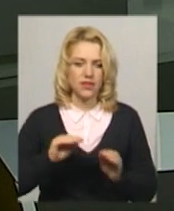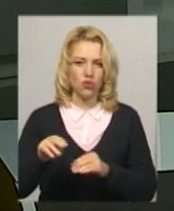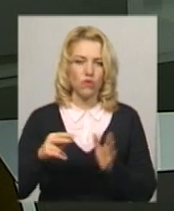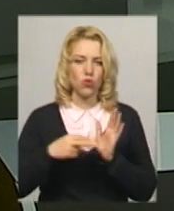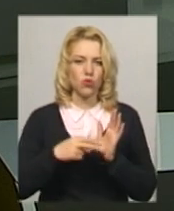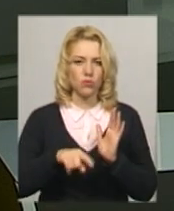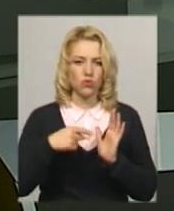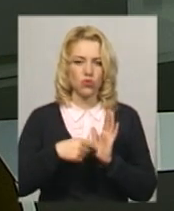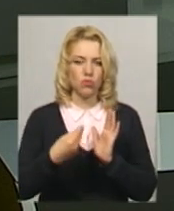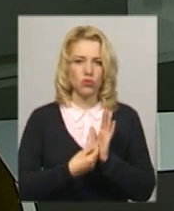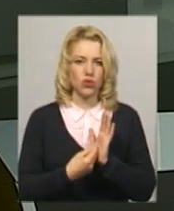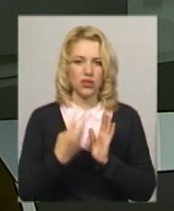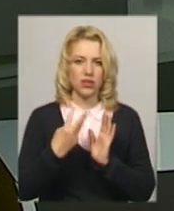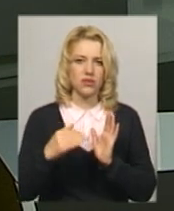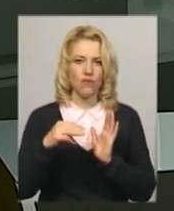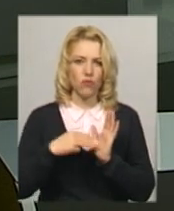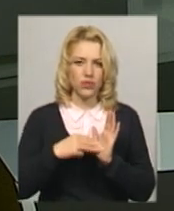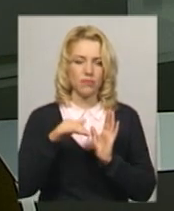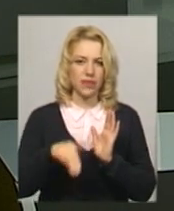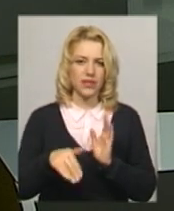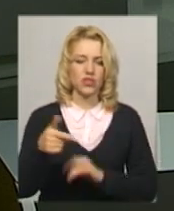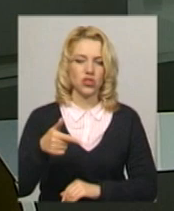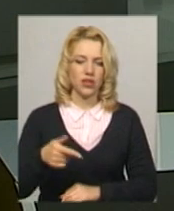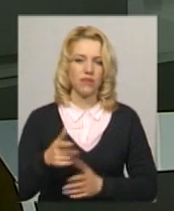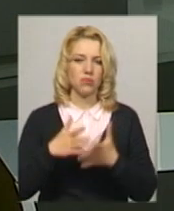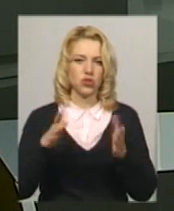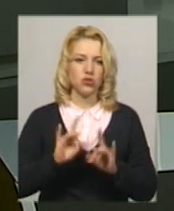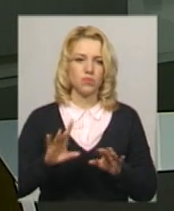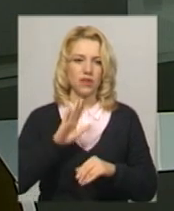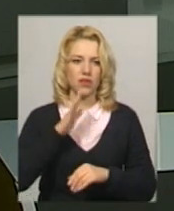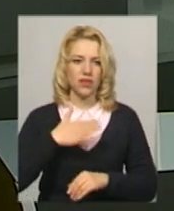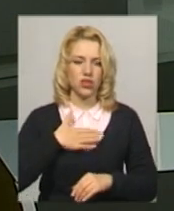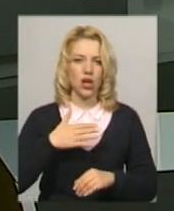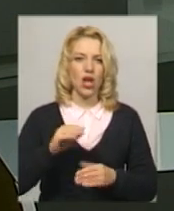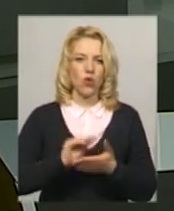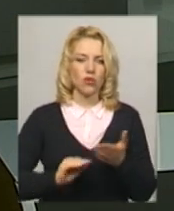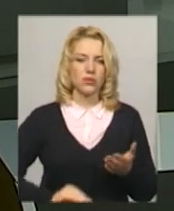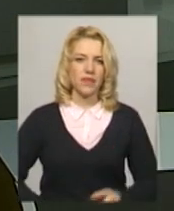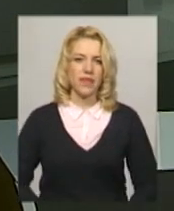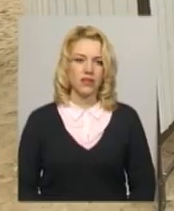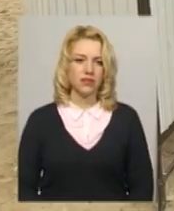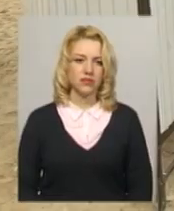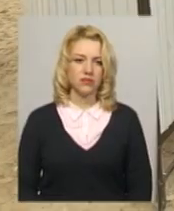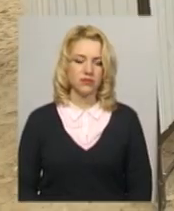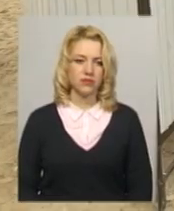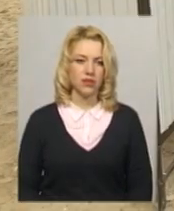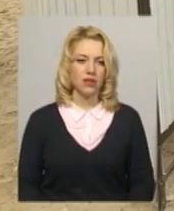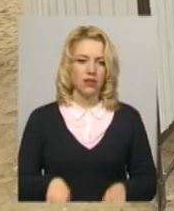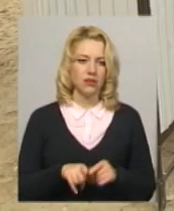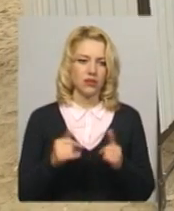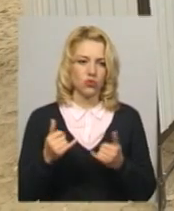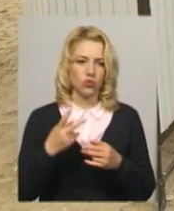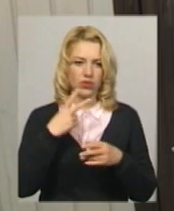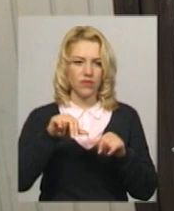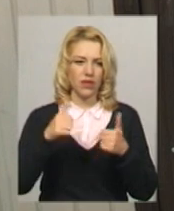коштувало міському бюджету 38 тисяч гривень. Більше розповість наш кореспондент Андрій Гумений. Так сьогодні